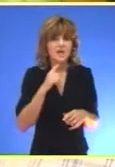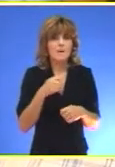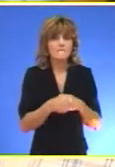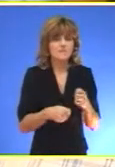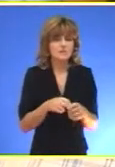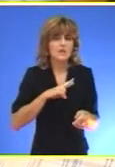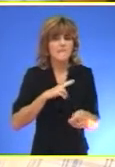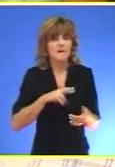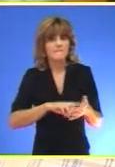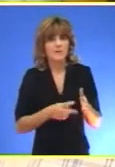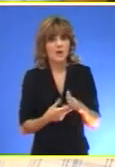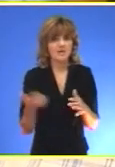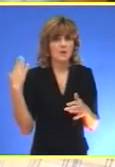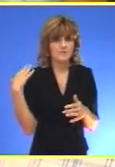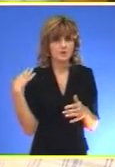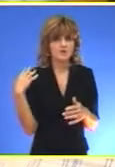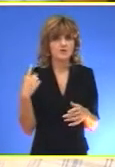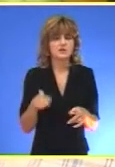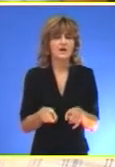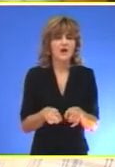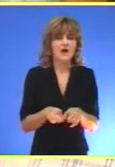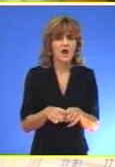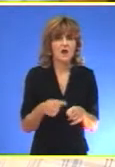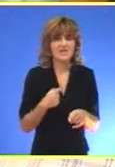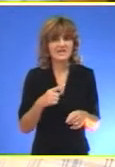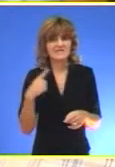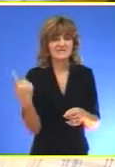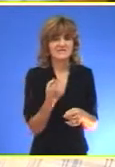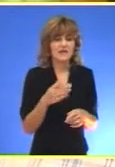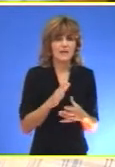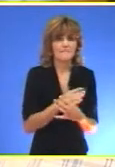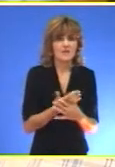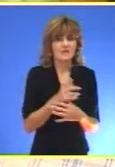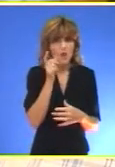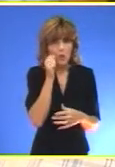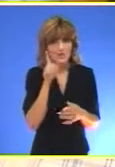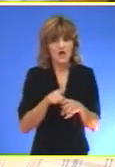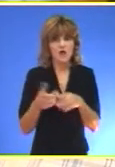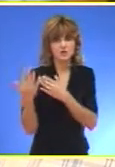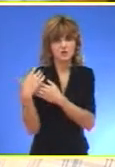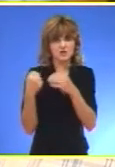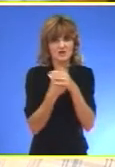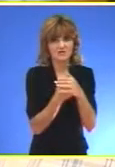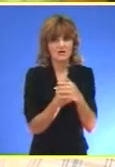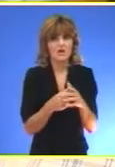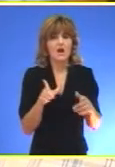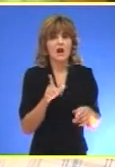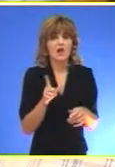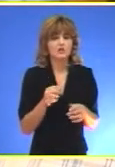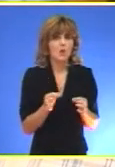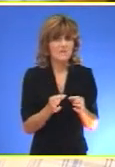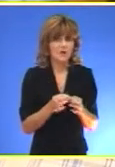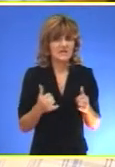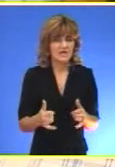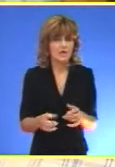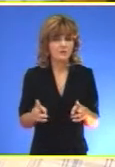ona ima Neku političku pozadinu Poslužite se sa celom nacionalnom manjinom Kao štitom ispred sebe Laslo Boni je danas upoznao javnost Da